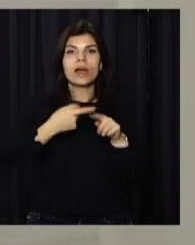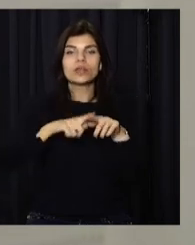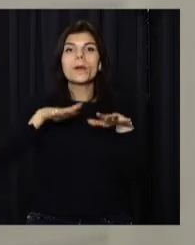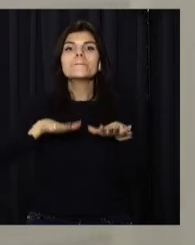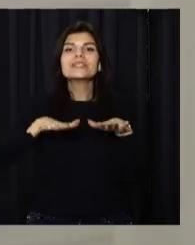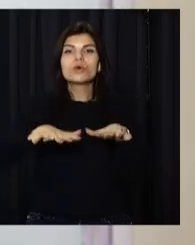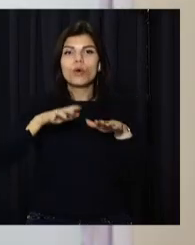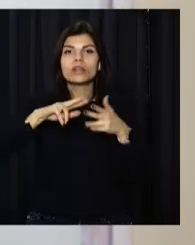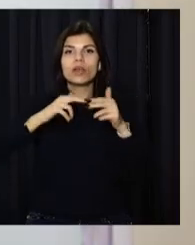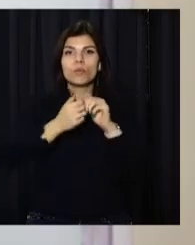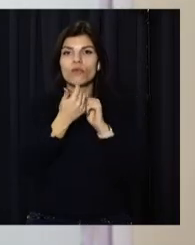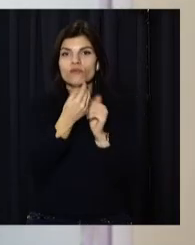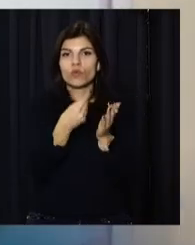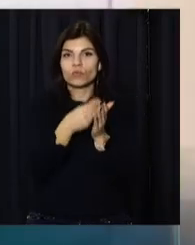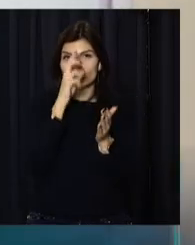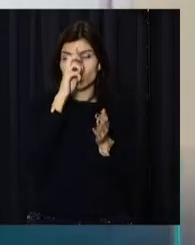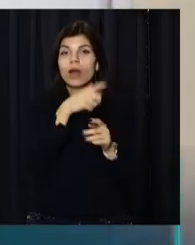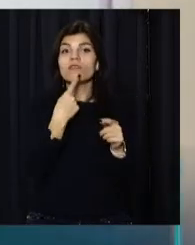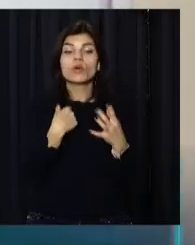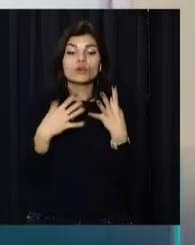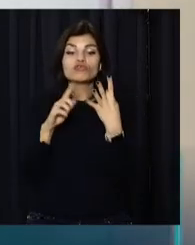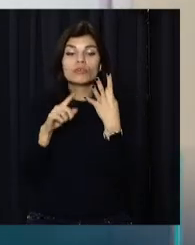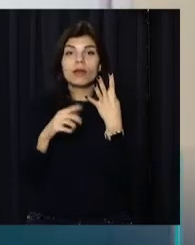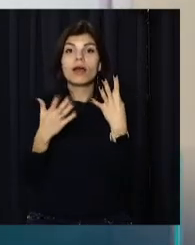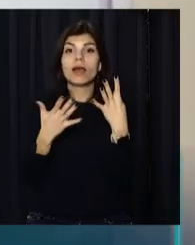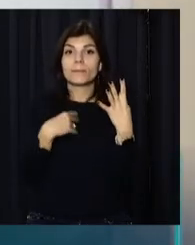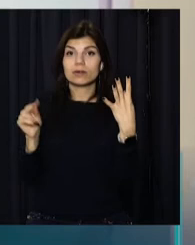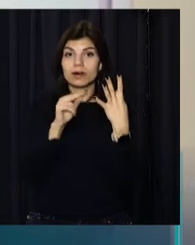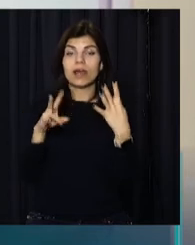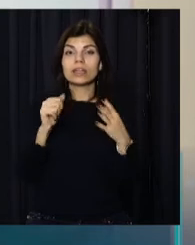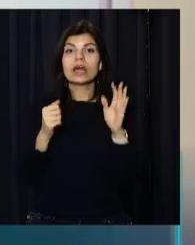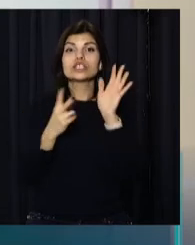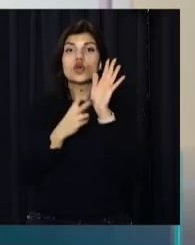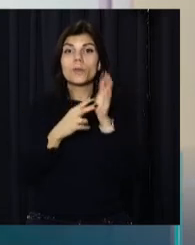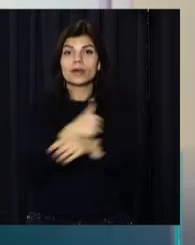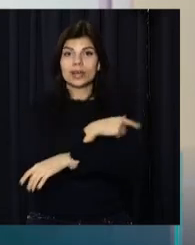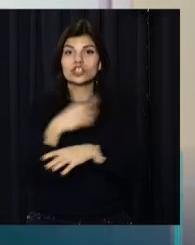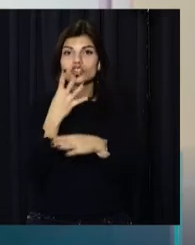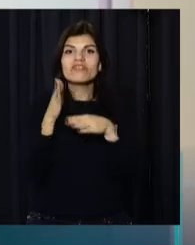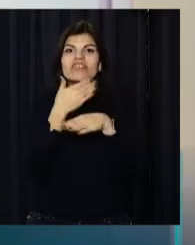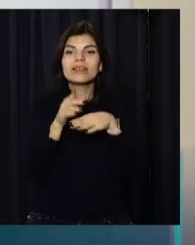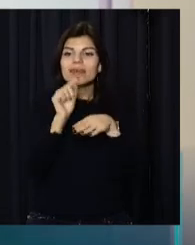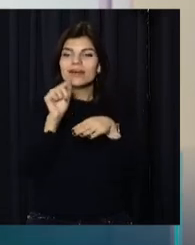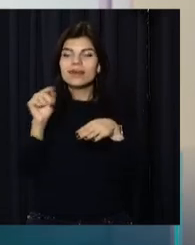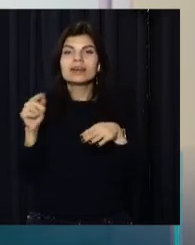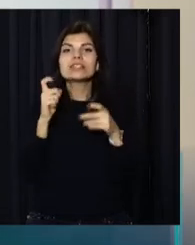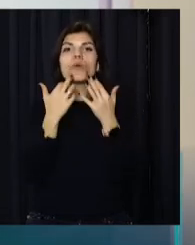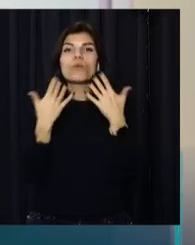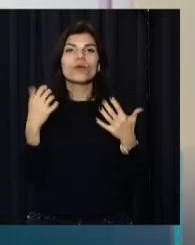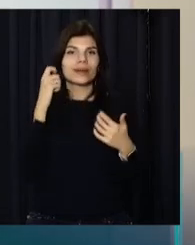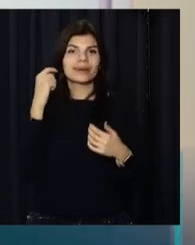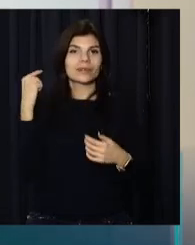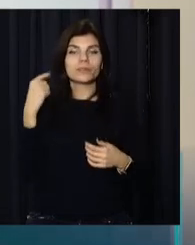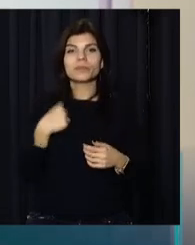міського бюджету. Це вже четверте відділення, яке ми ремонтуємо на території сьомої лікарні за останні роки. До того ж, в даний час ми